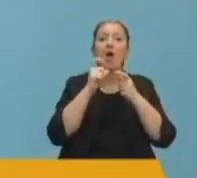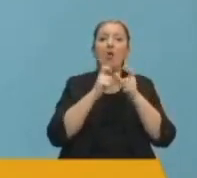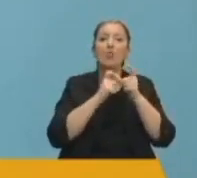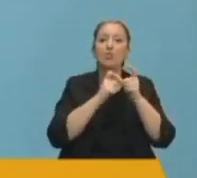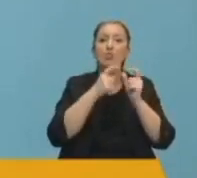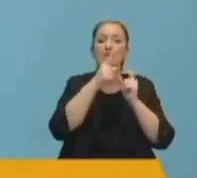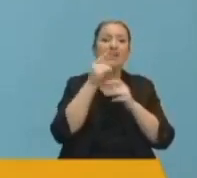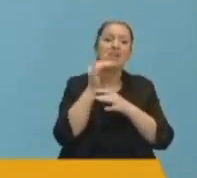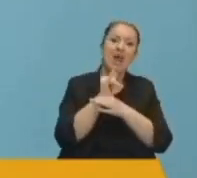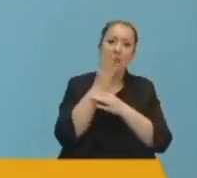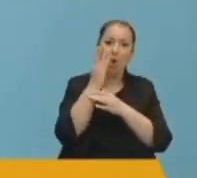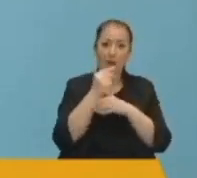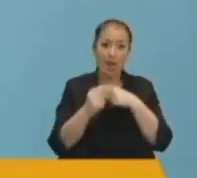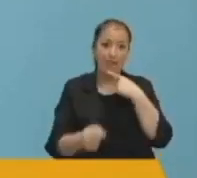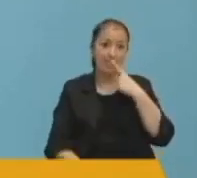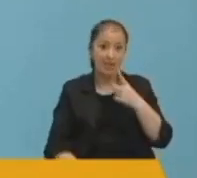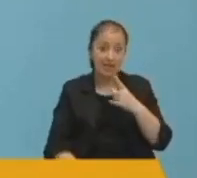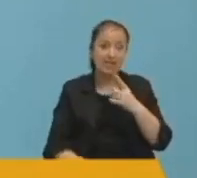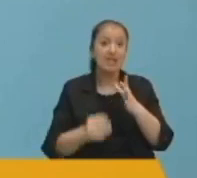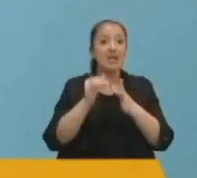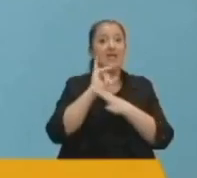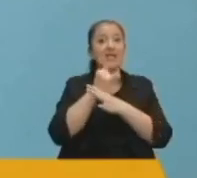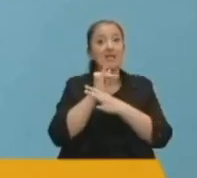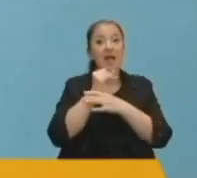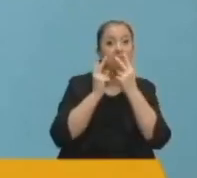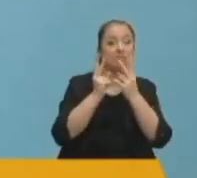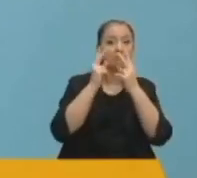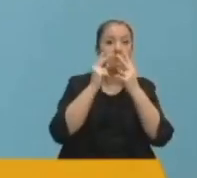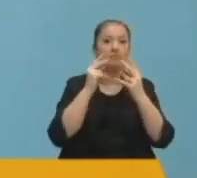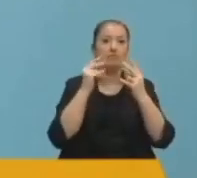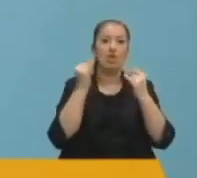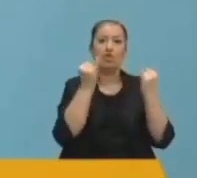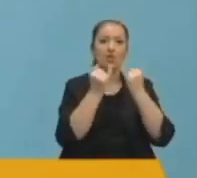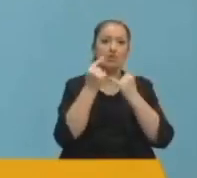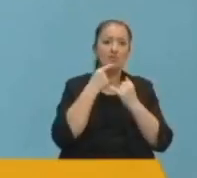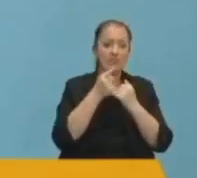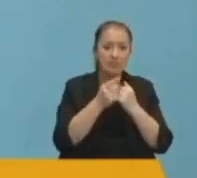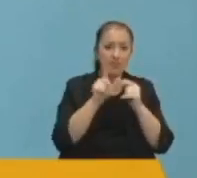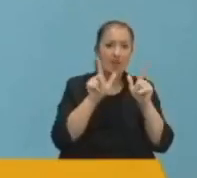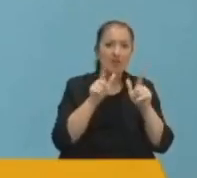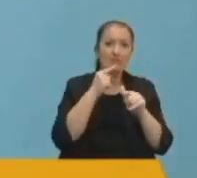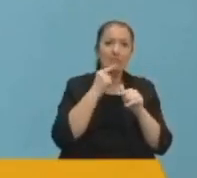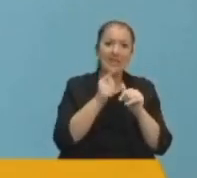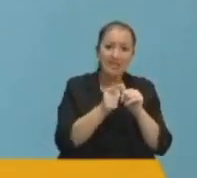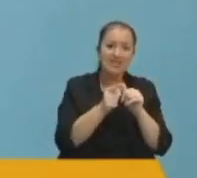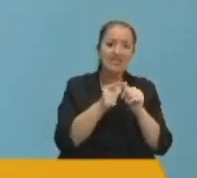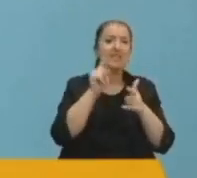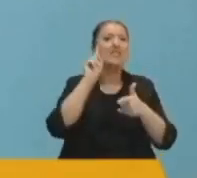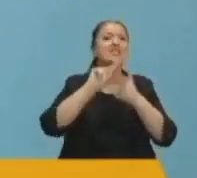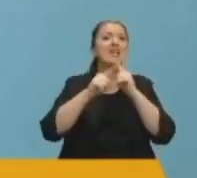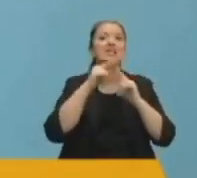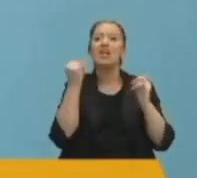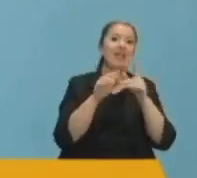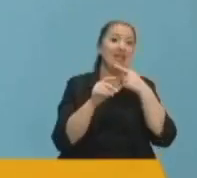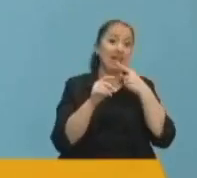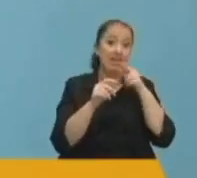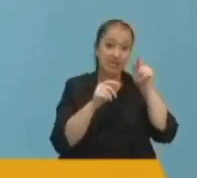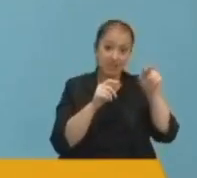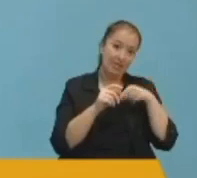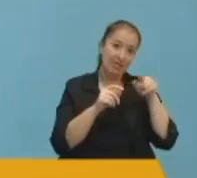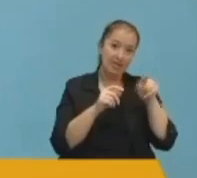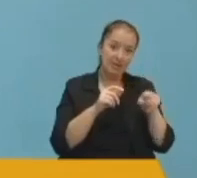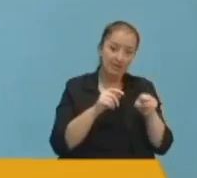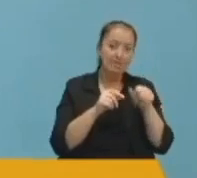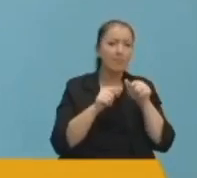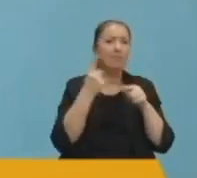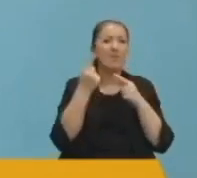sanat erbabı tarafından tartışılmasının uygun olduğunu ve siyasetin en azından müdahale etmemesi gereken bir alan olduğunu ifade ettiniz. Yani burada